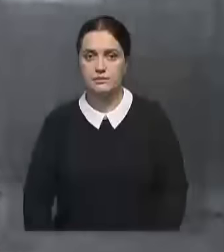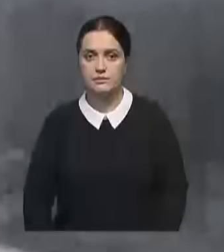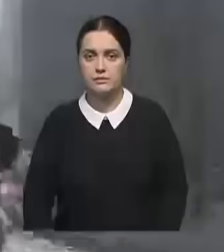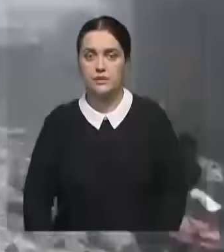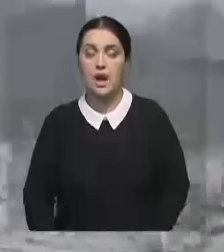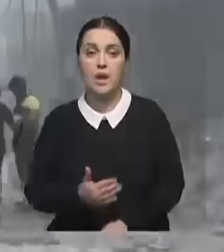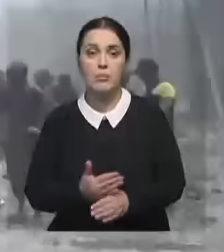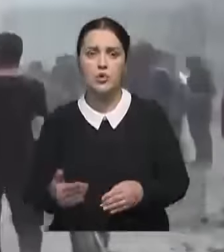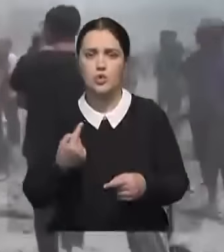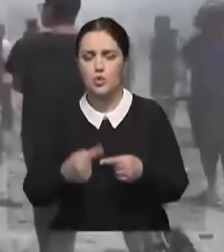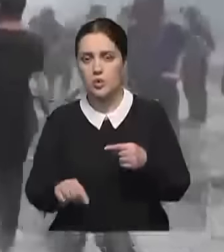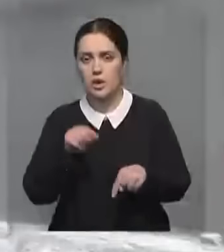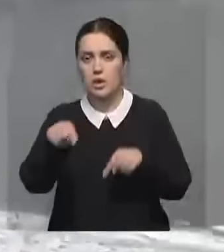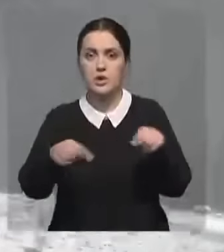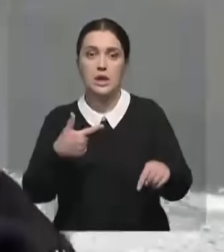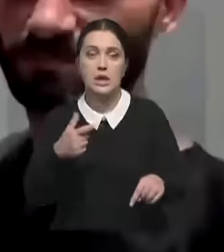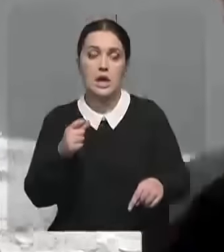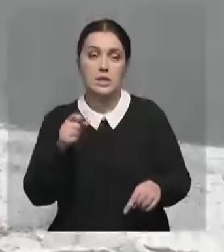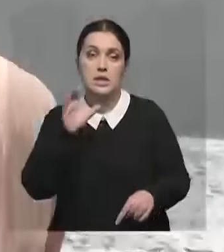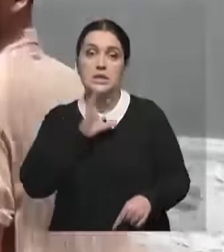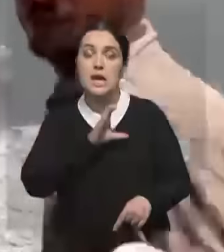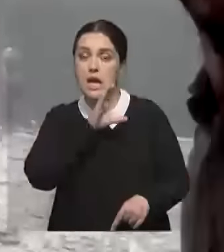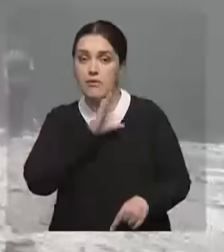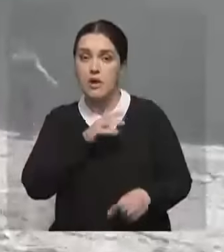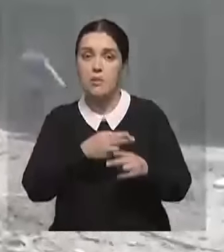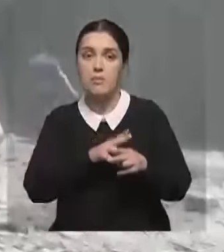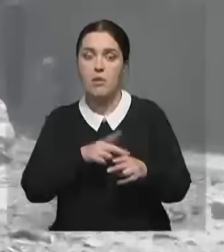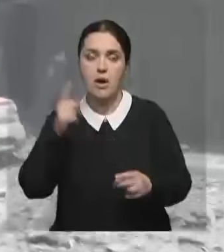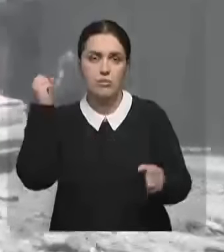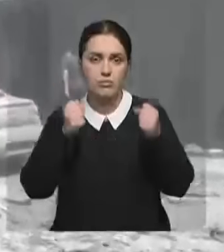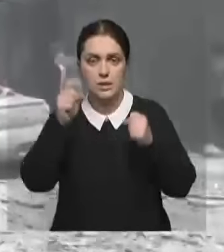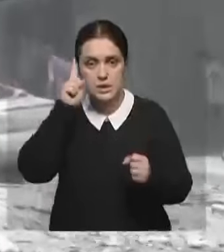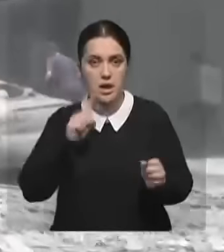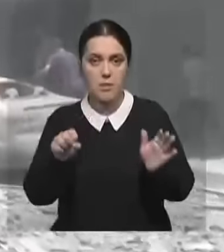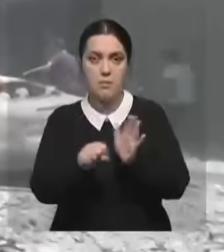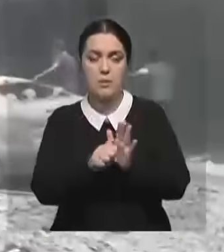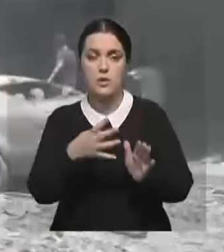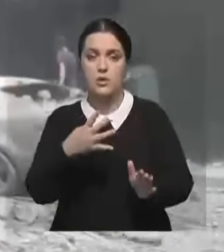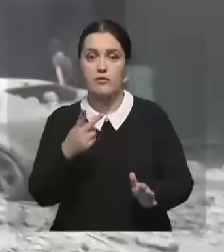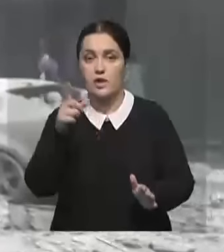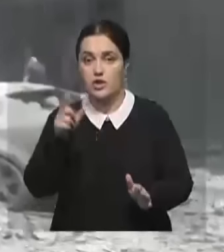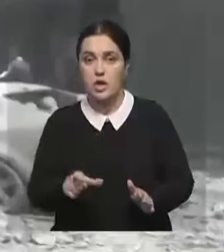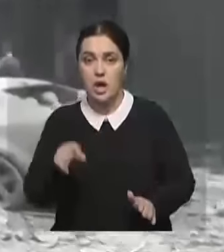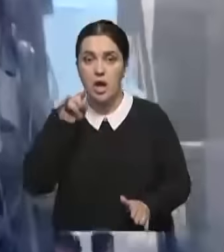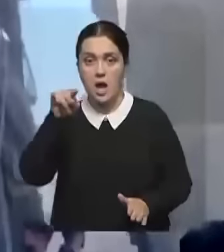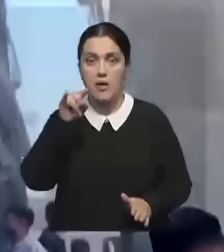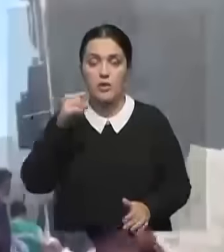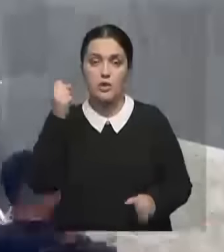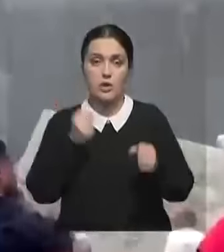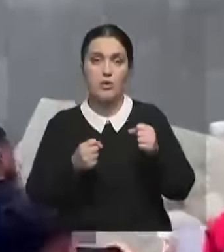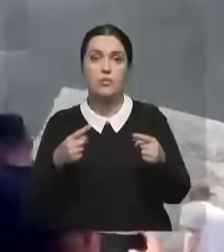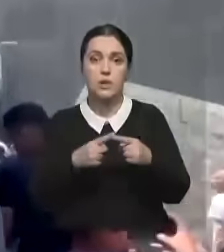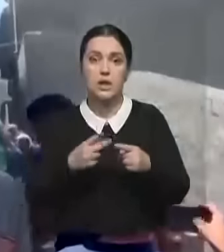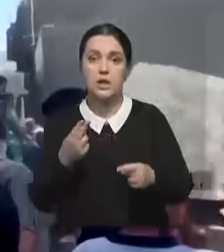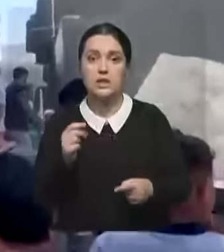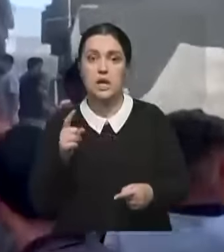Позже в других районах Газа на севере Анклава в результате атак Израиля погибли еще 42 человека. Эти авиаудары